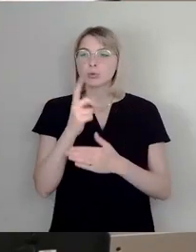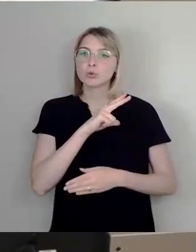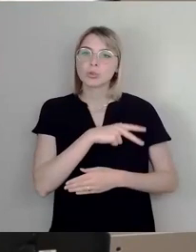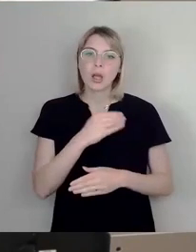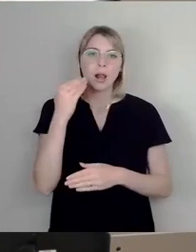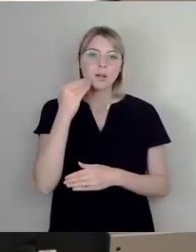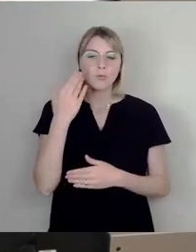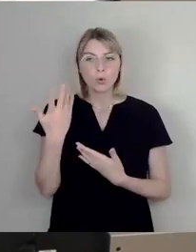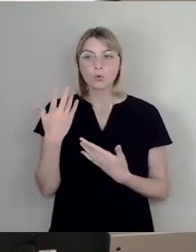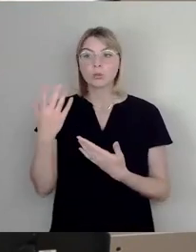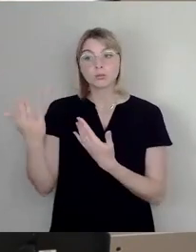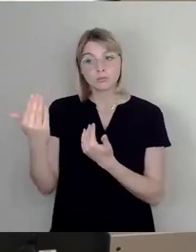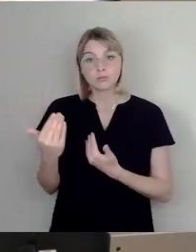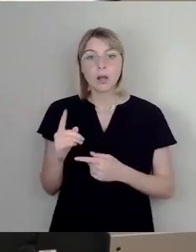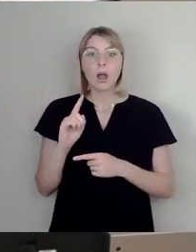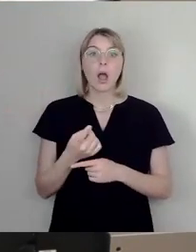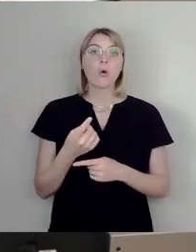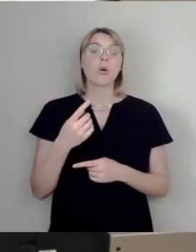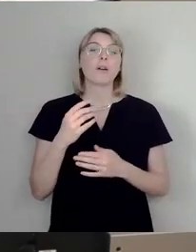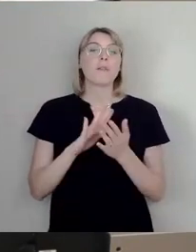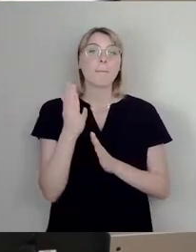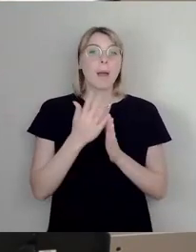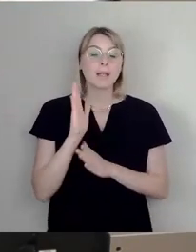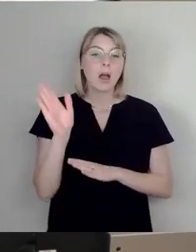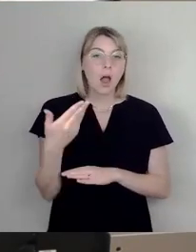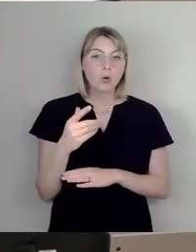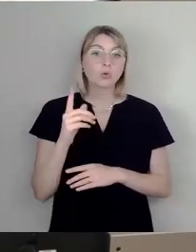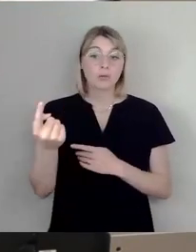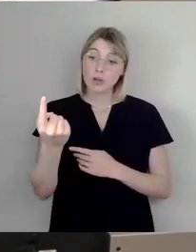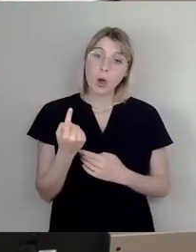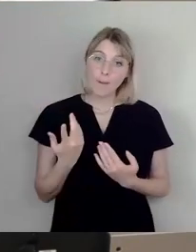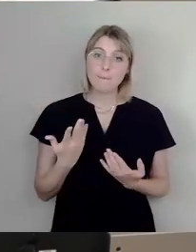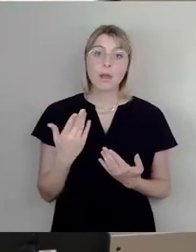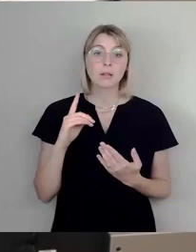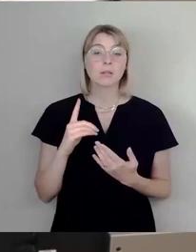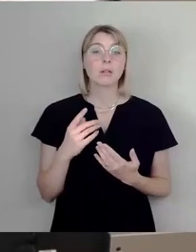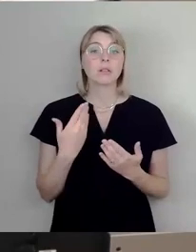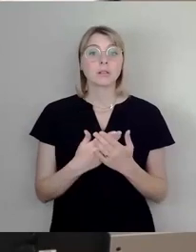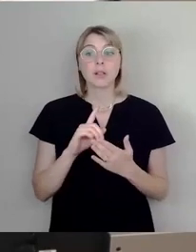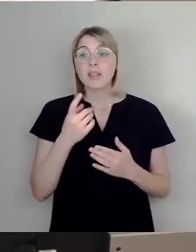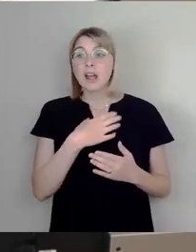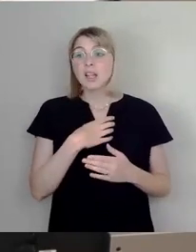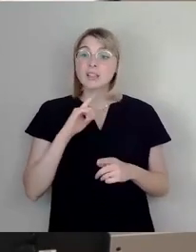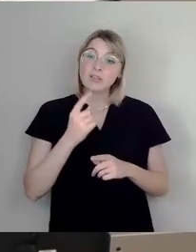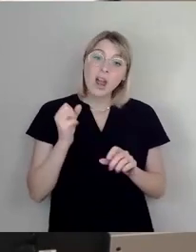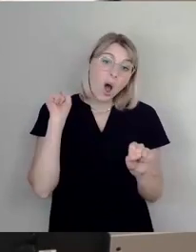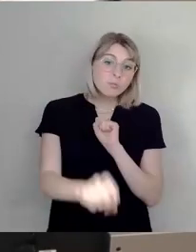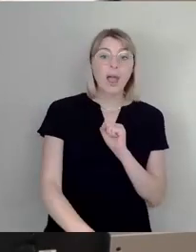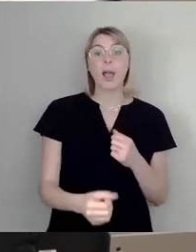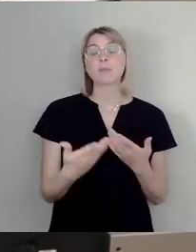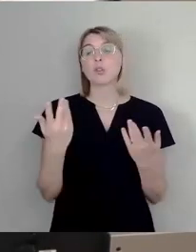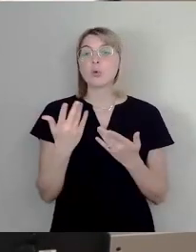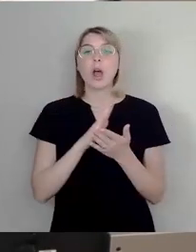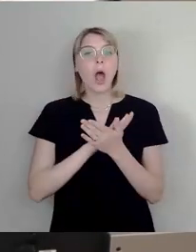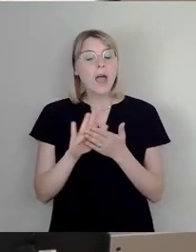Verbrenner aus wird kommen, auch wenn man da keinen Bock drauf hat. Und dann kann man entweder Dresden ausbremsen oder einfach mit der Zeit gehen und dafür sorgen,